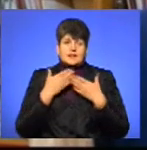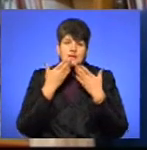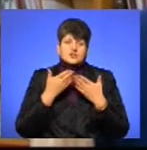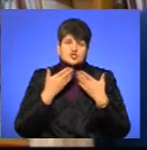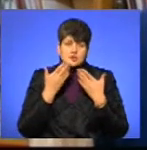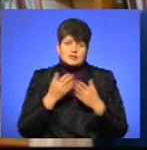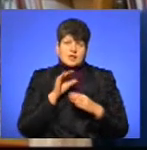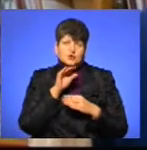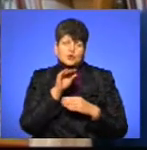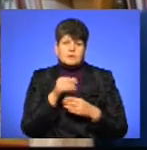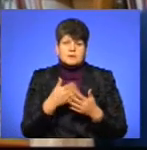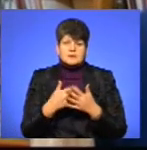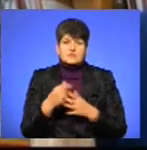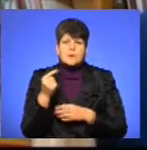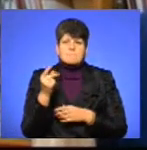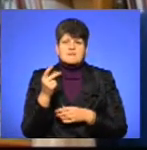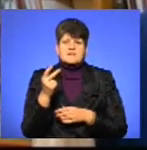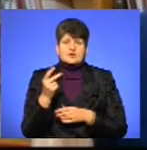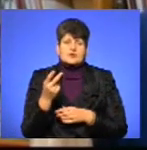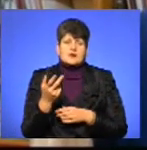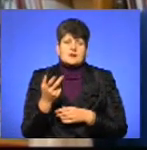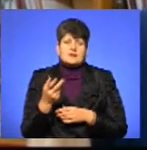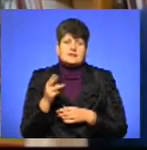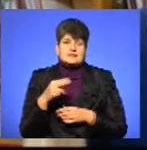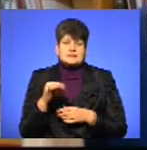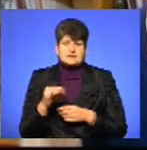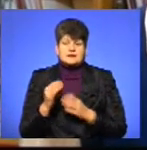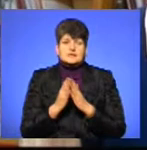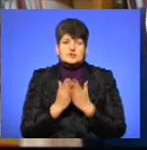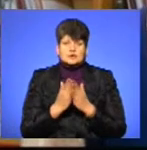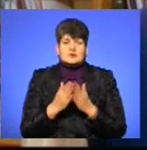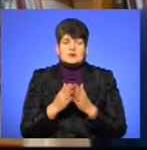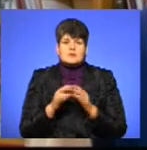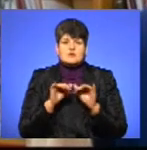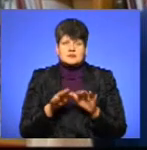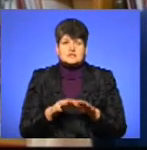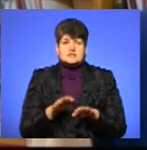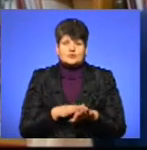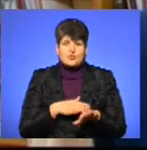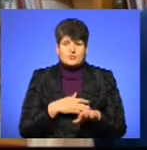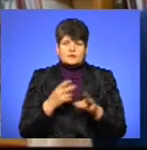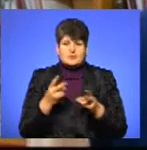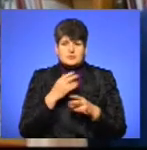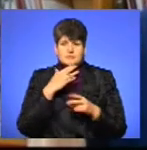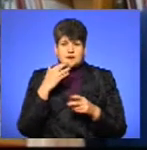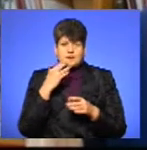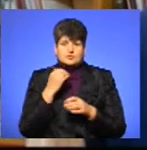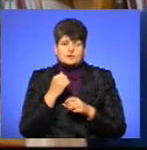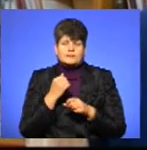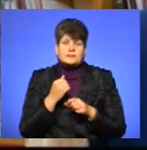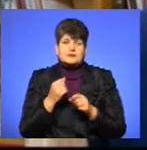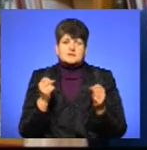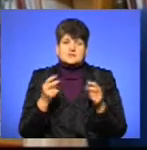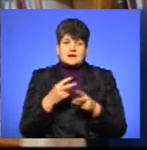Начитано приблизно півтора десятка книжок, процесу і дуже тривалий, тому що бракує фахівців для опрацювання інконвертації цих